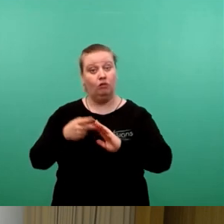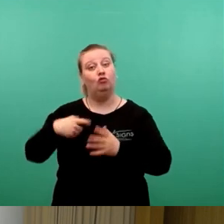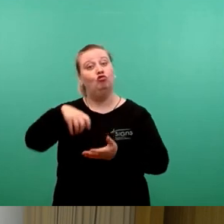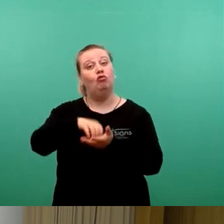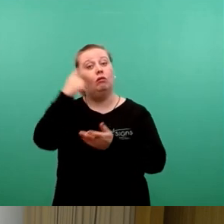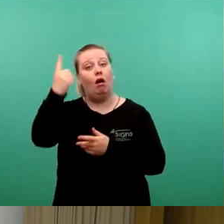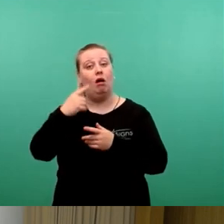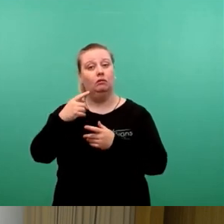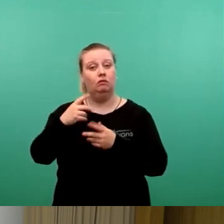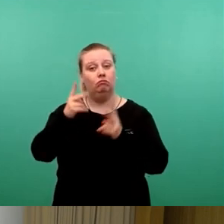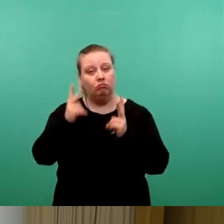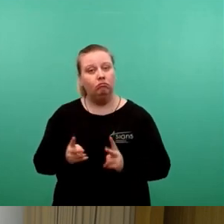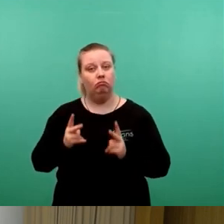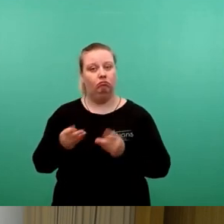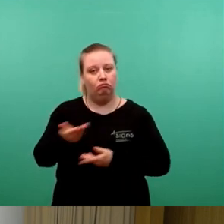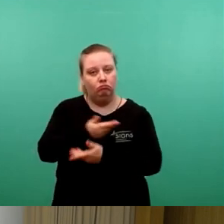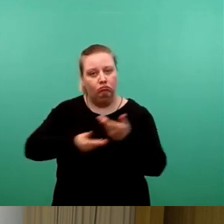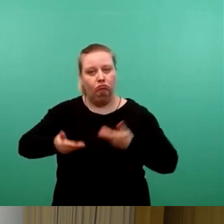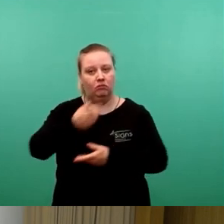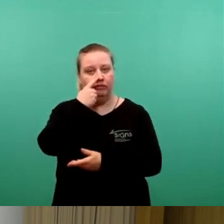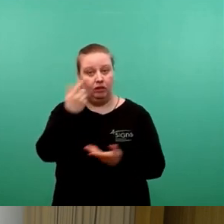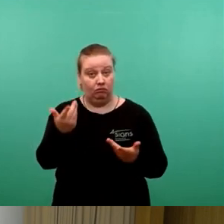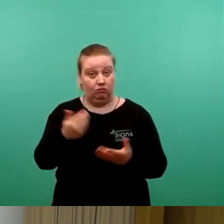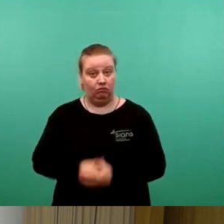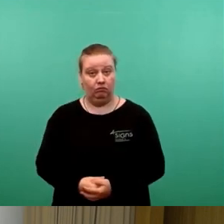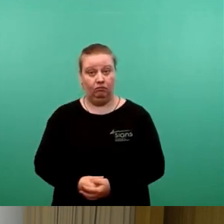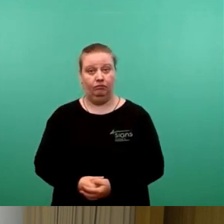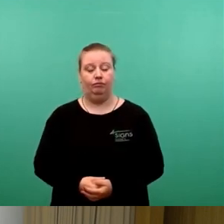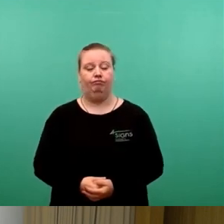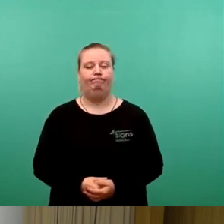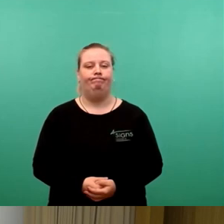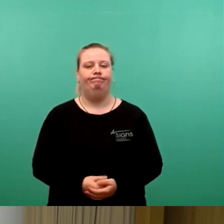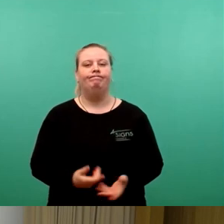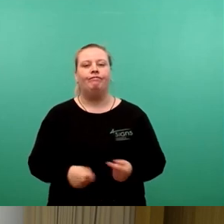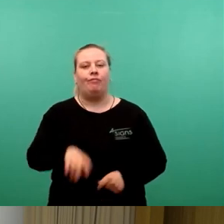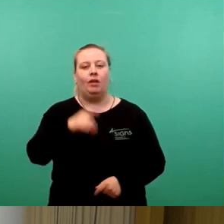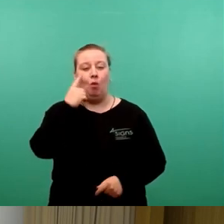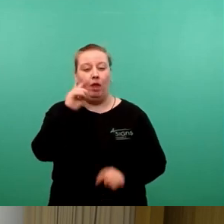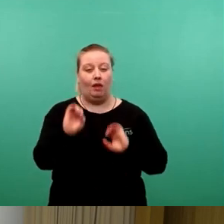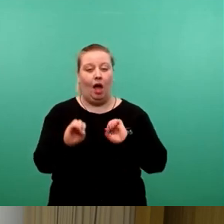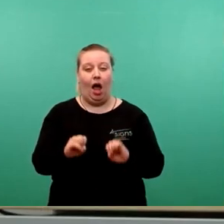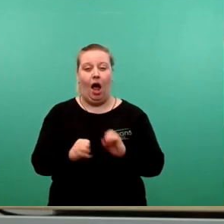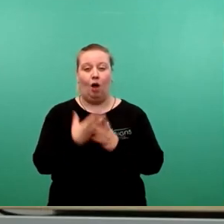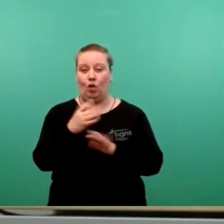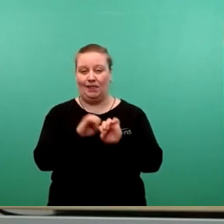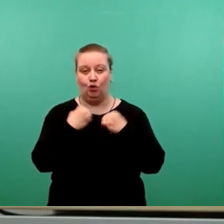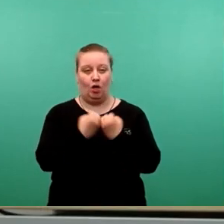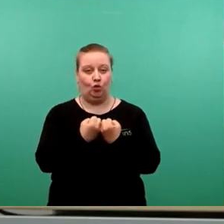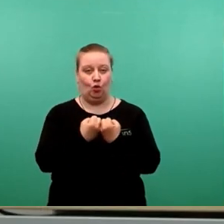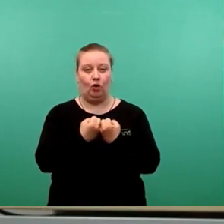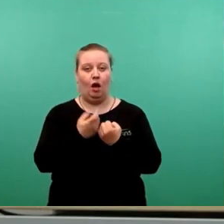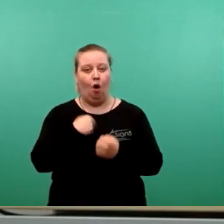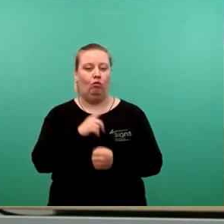nochmal in Befassung genommen wird? Also gerade unter den aktuellen Gegebenheiten habe ich das auch nochmal massiv hoch